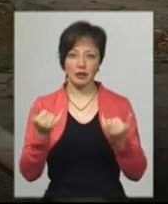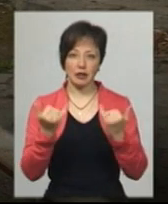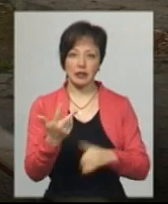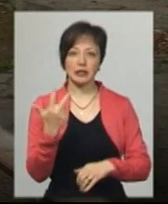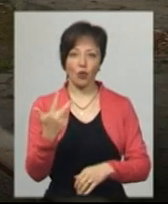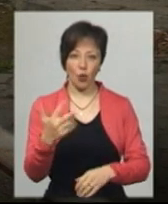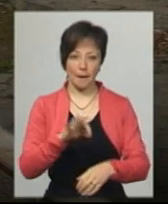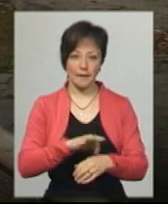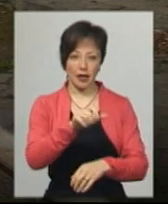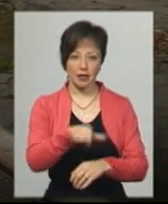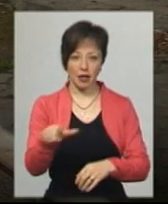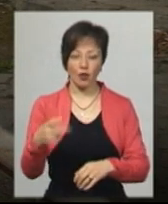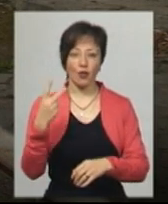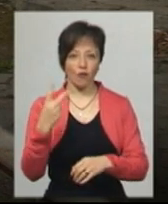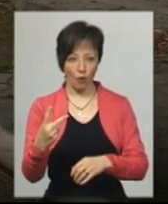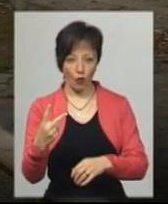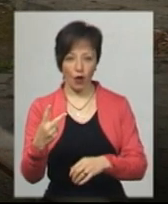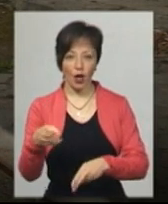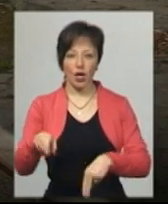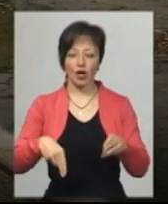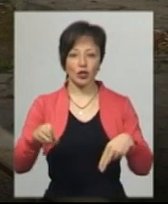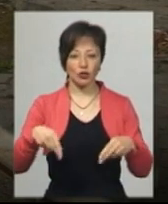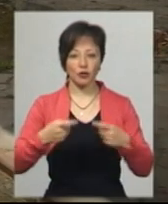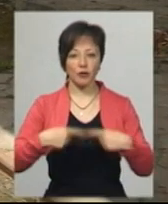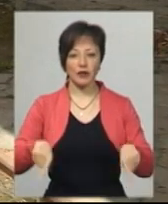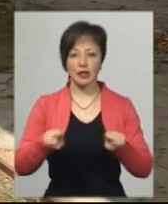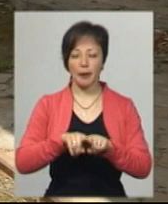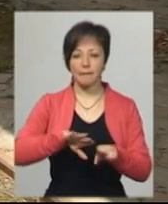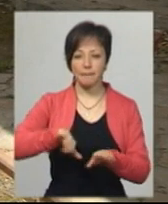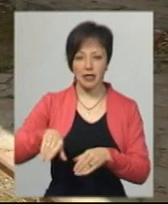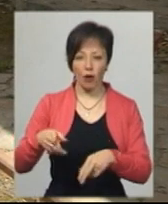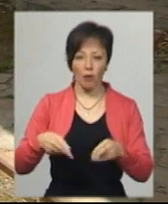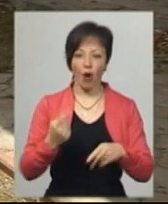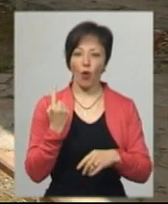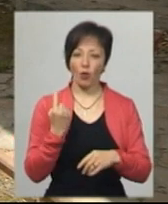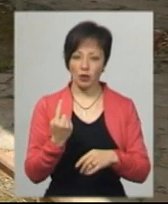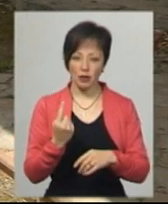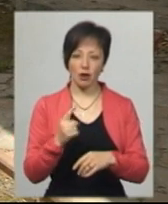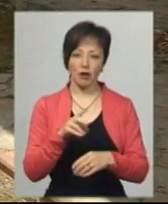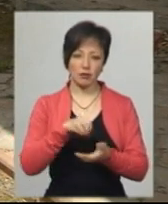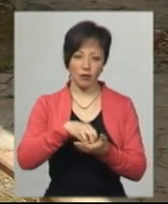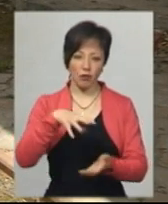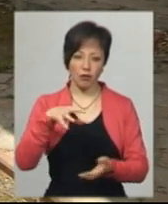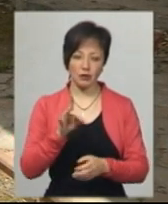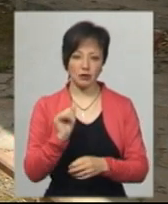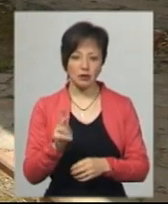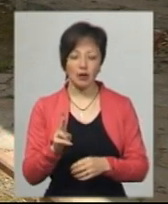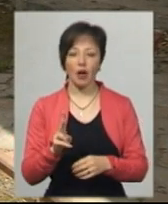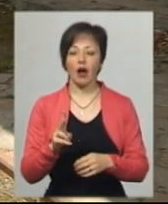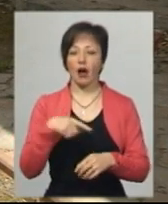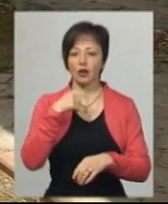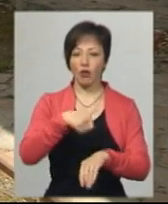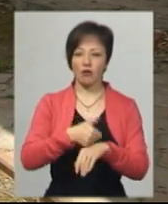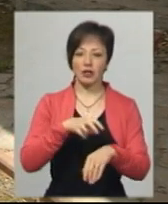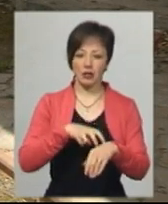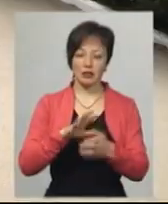троє пацієнтів. Двоє із них у хірургічному відділенні після операції, один із онкологією. Як каже головний лікар лікарні,